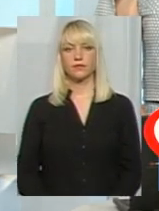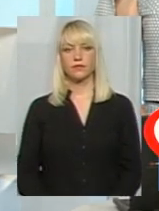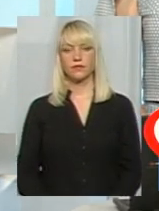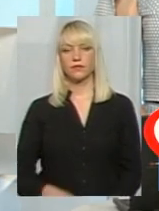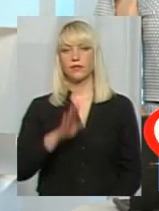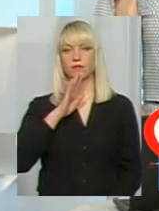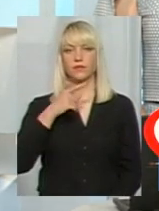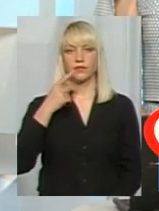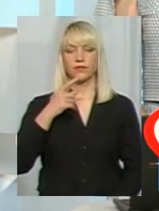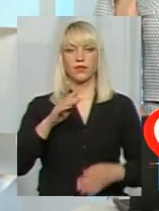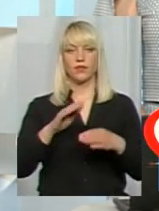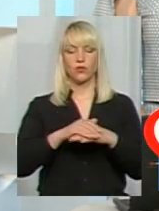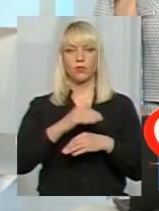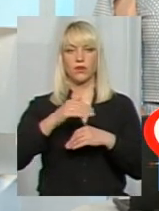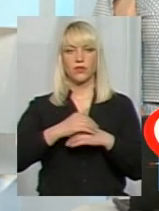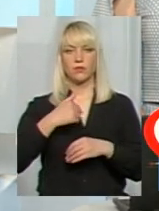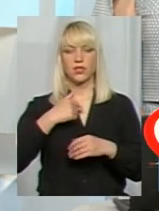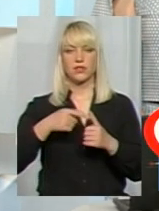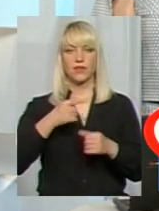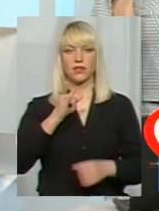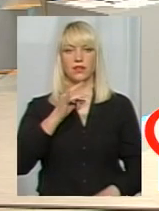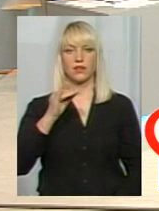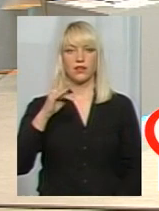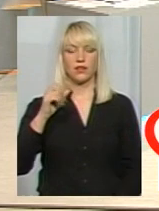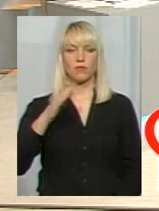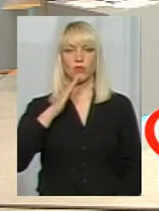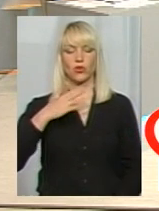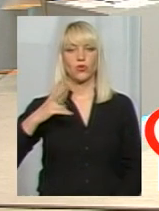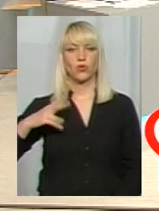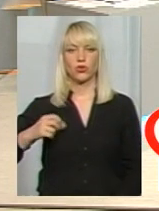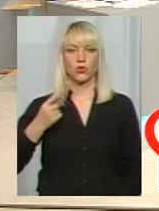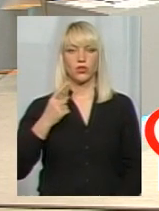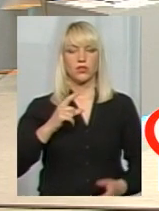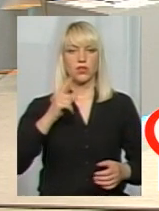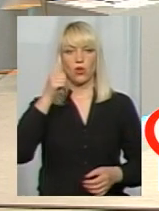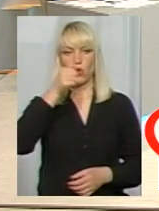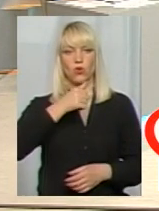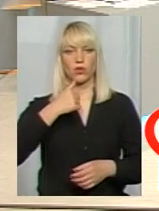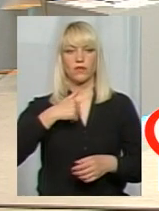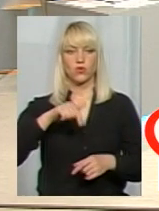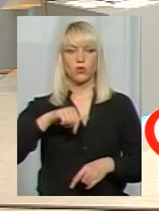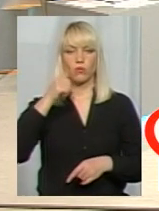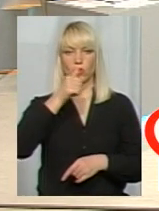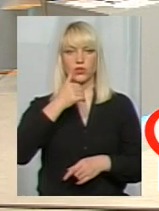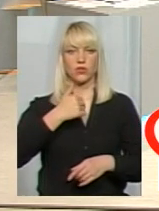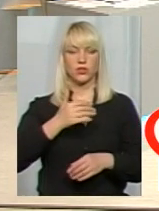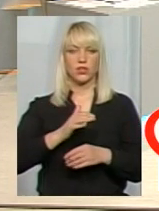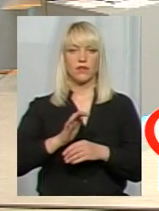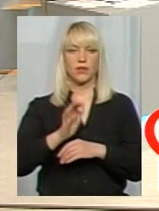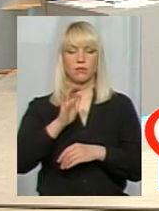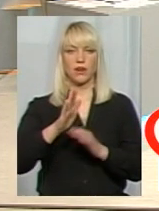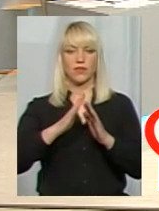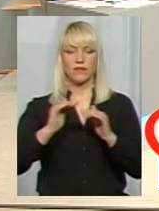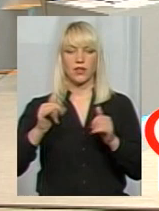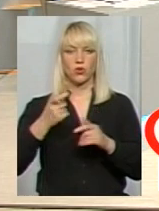Добрий вечір, мене звуть Ірина, моїй донці 11 років, ось в цьому році я хотіла її відправити в табір, але